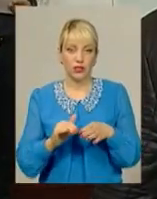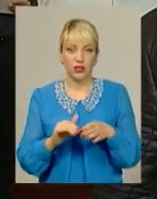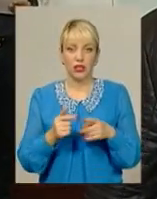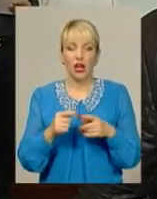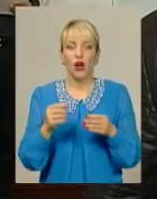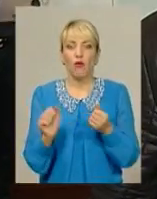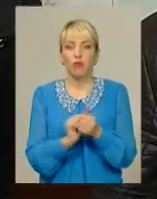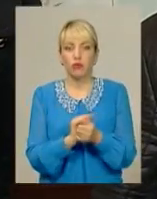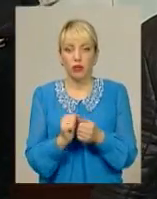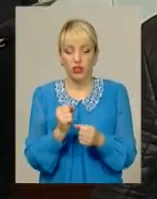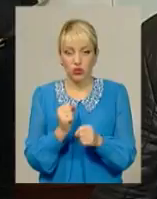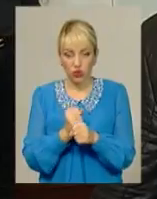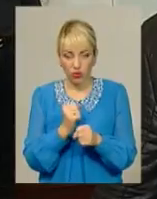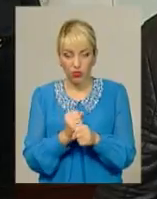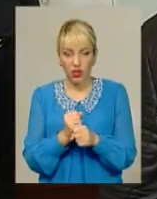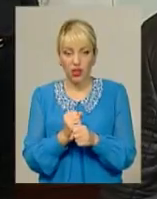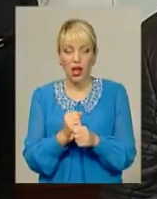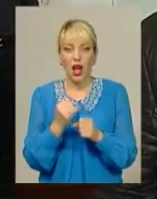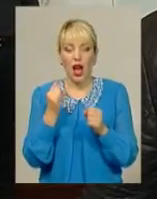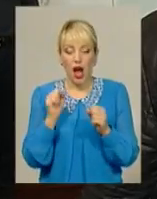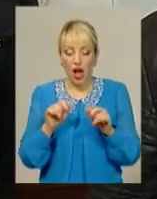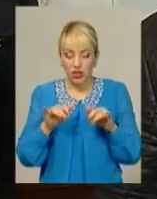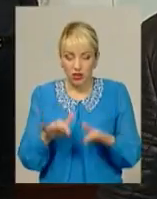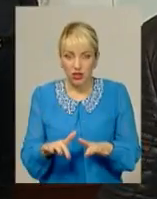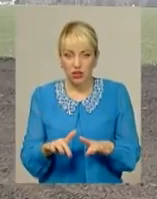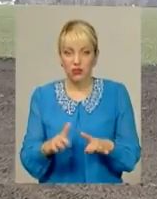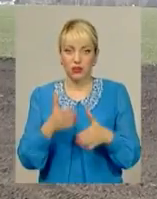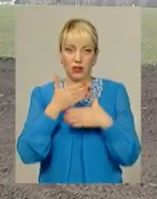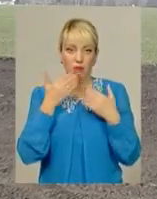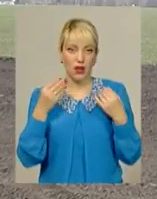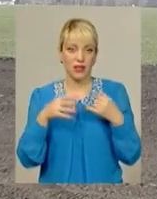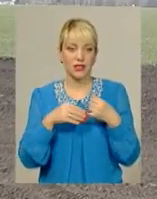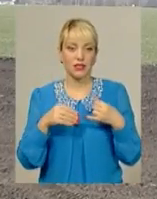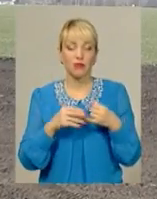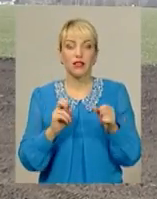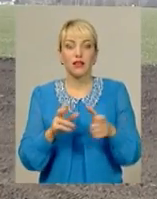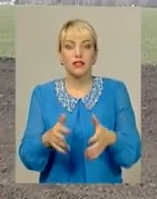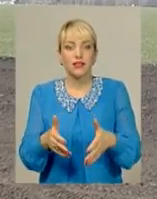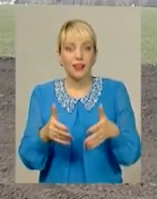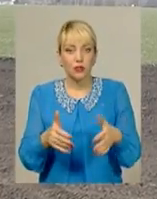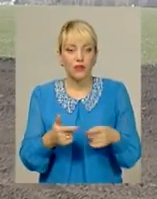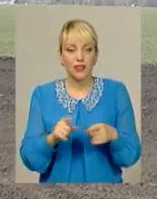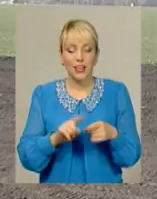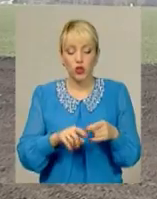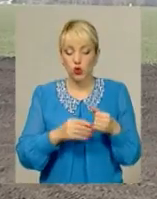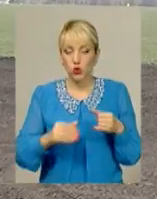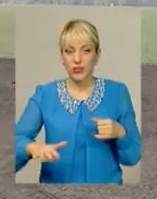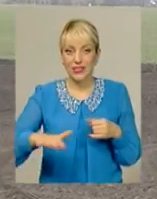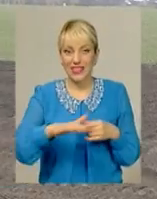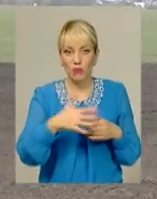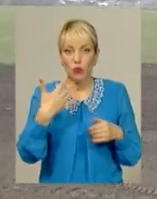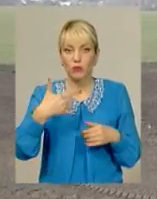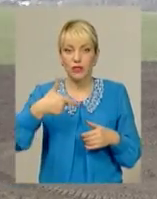бумаги зробили, так якби дійшло до діла і немає ні землі, і немає нічого. Як з'ясувалися на цю ж саму землю, а загалом це 50